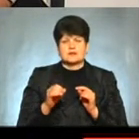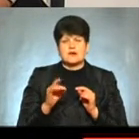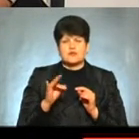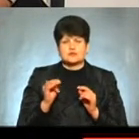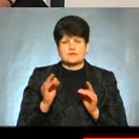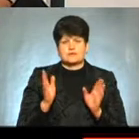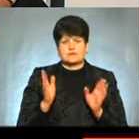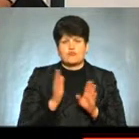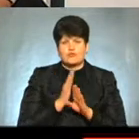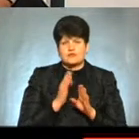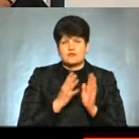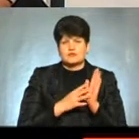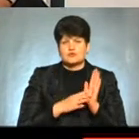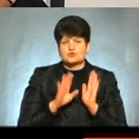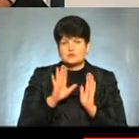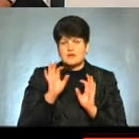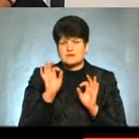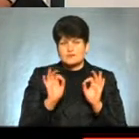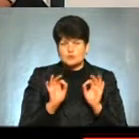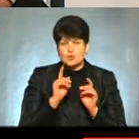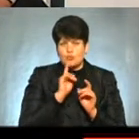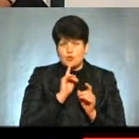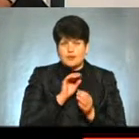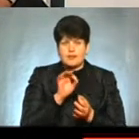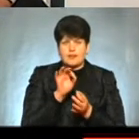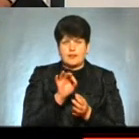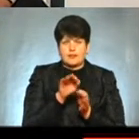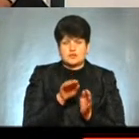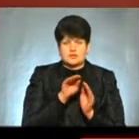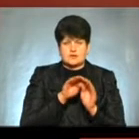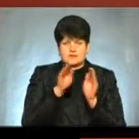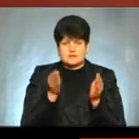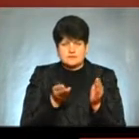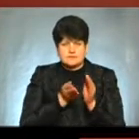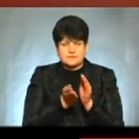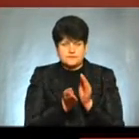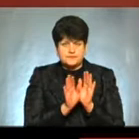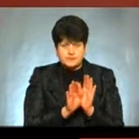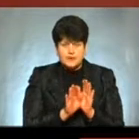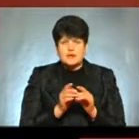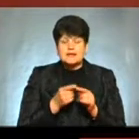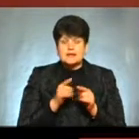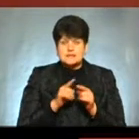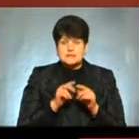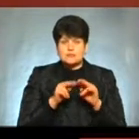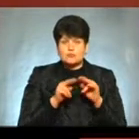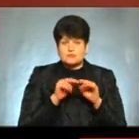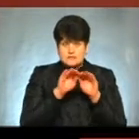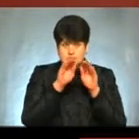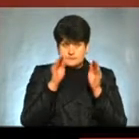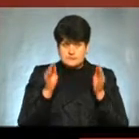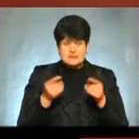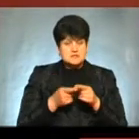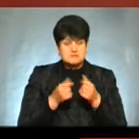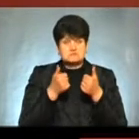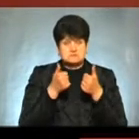А 95 приблизно відсотків лежить поки під тим старим саркофагом І оце споруження цього саркофагу, це, звісно, дуже